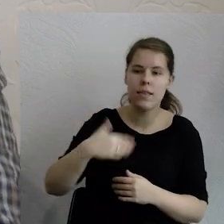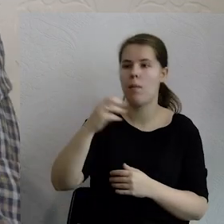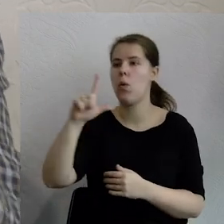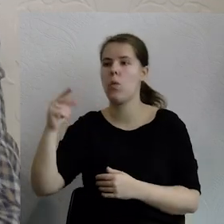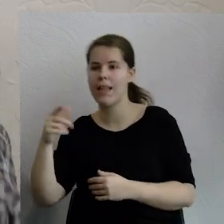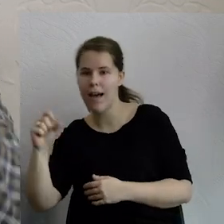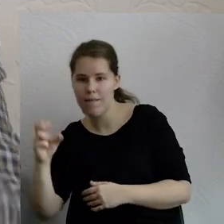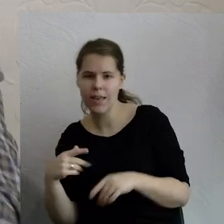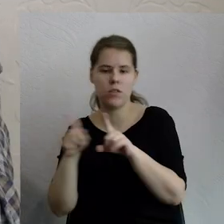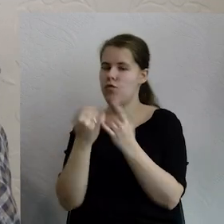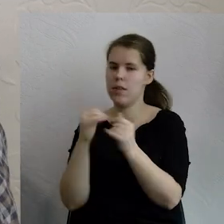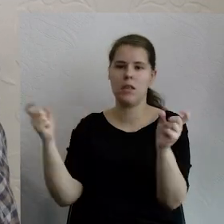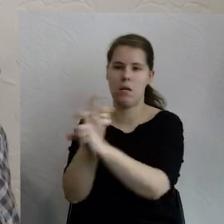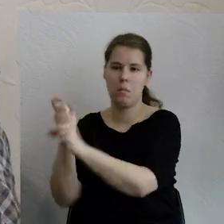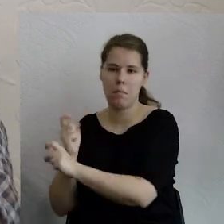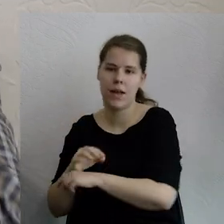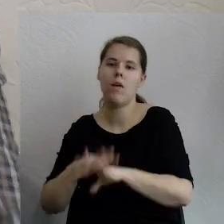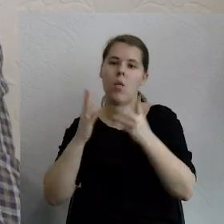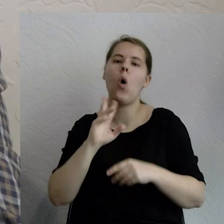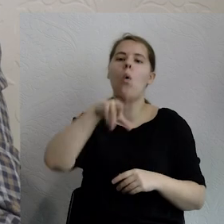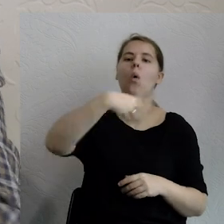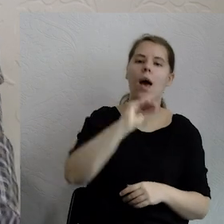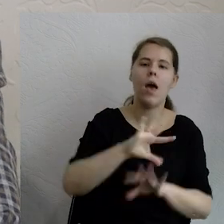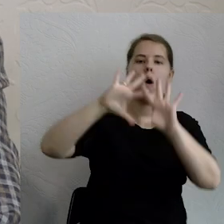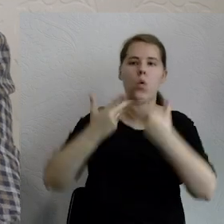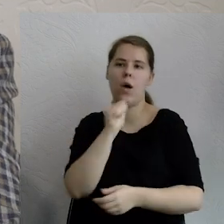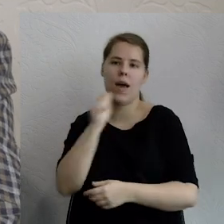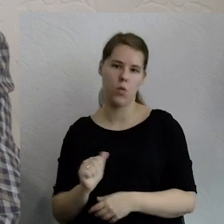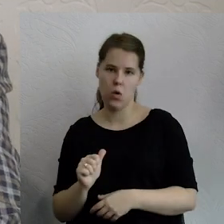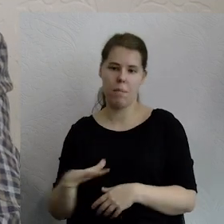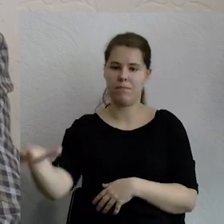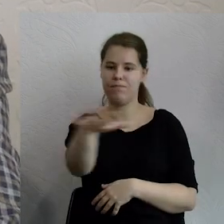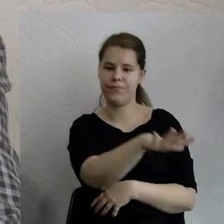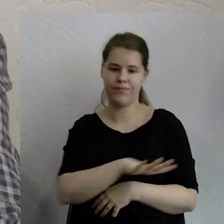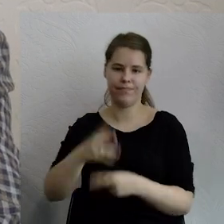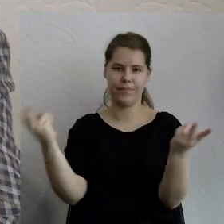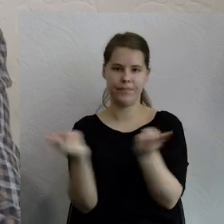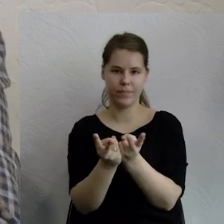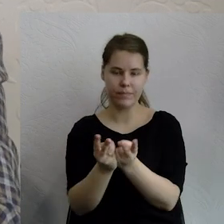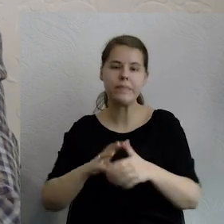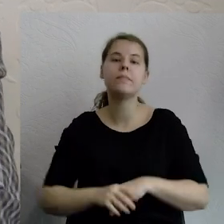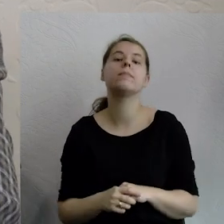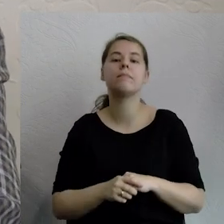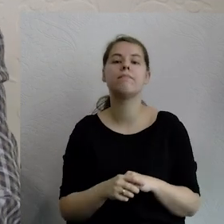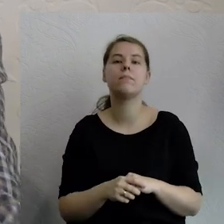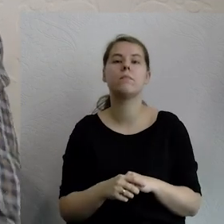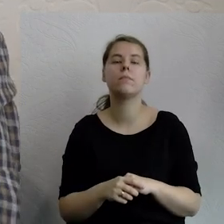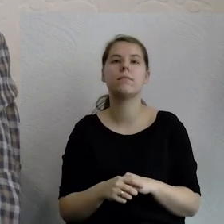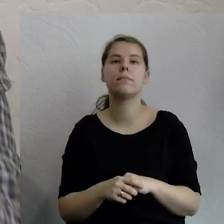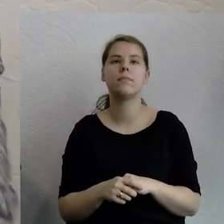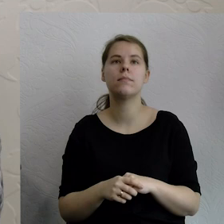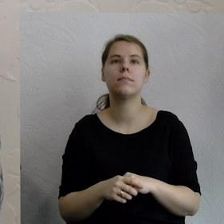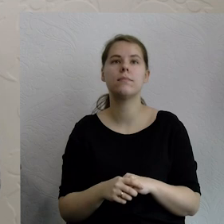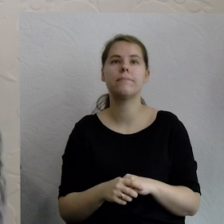państwa, prostu Unia Europejska jest tożsama już z Europą po prostu w geograficznym sensie i to jest ta przestrzeń, która